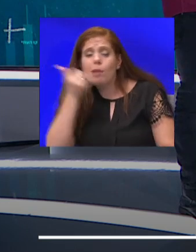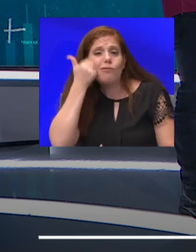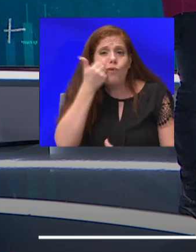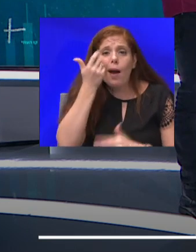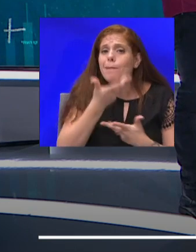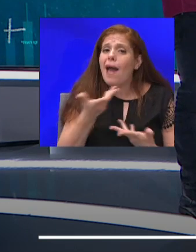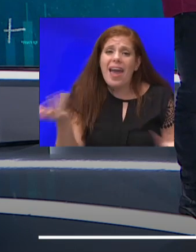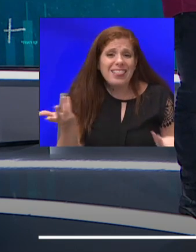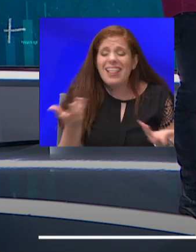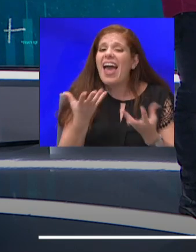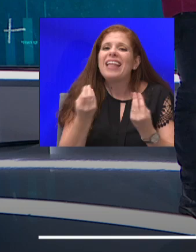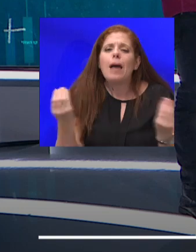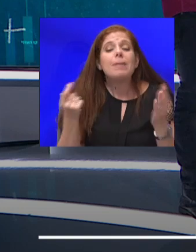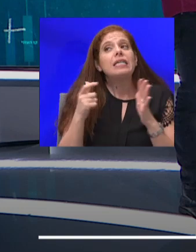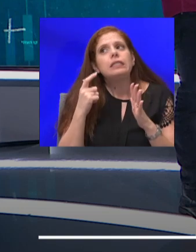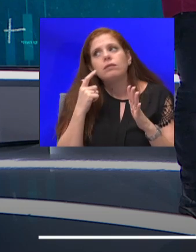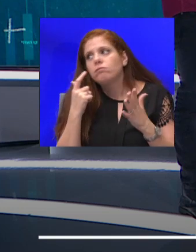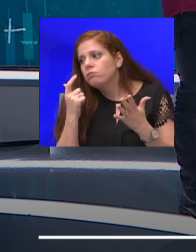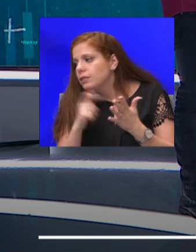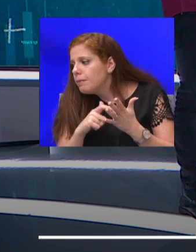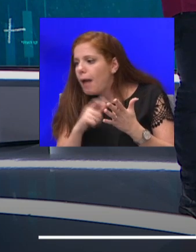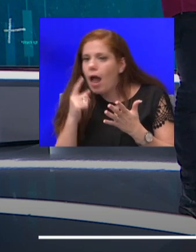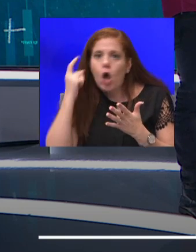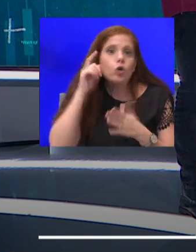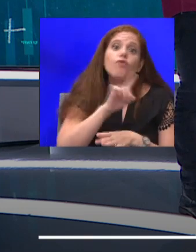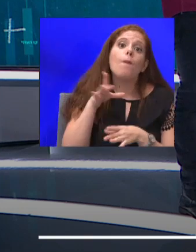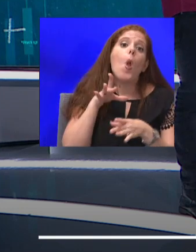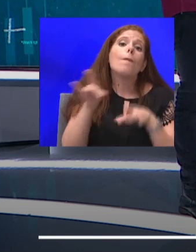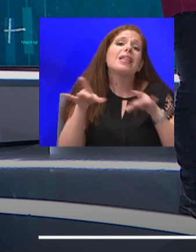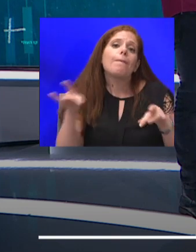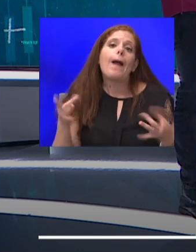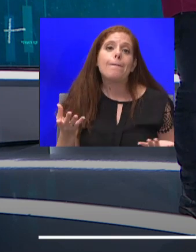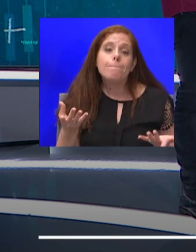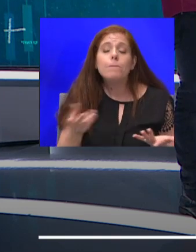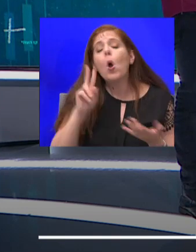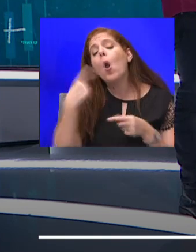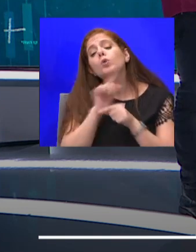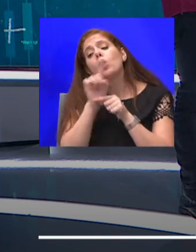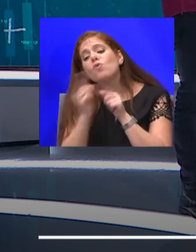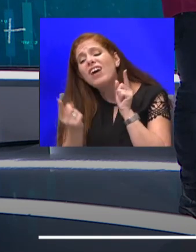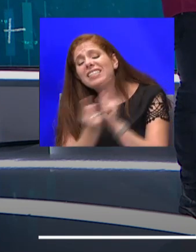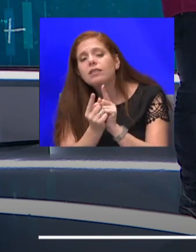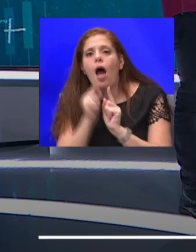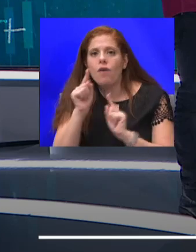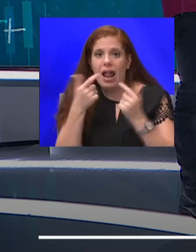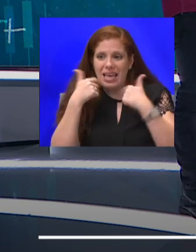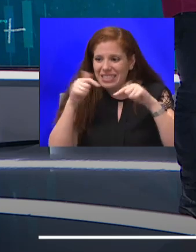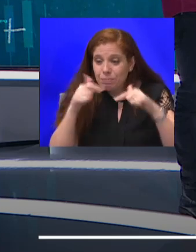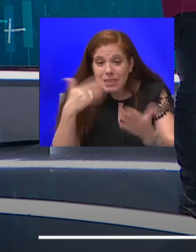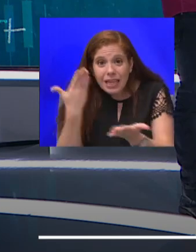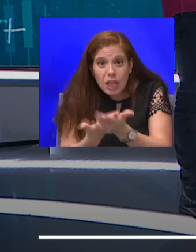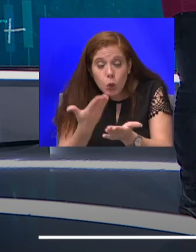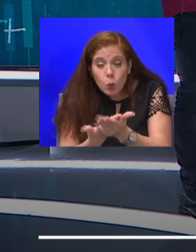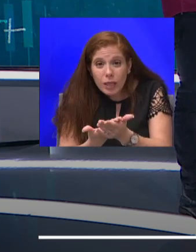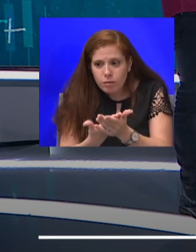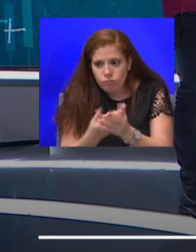להניח שהם לא מדביקים. יכול להיות שהתקופה אינפקטיבית יותר קצרה, אבל להסביר את הנתונים בהסביר